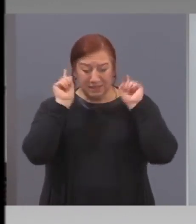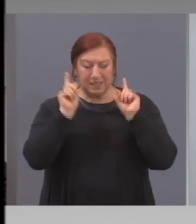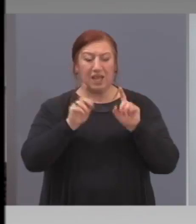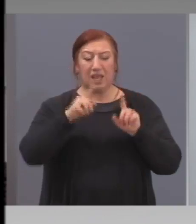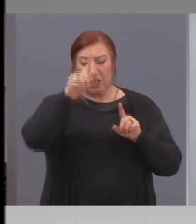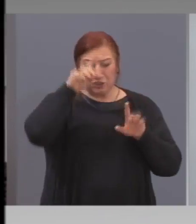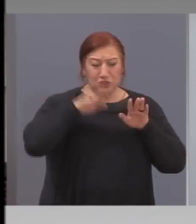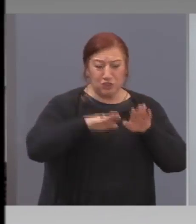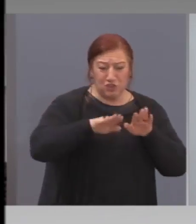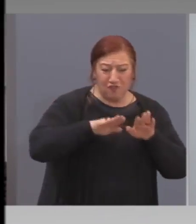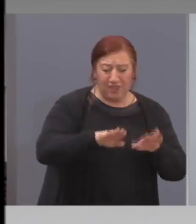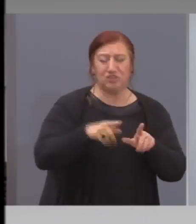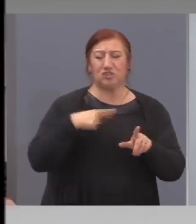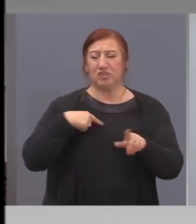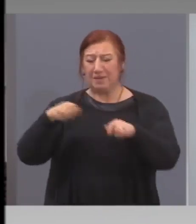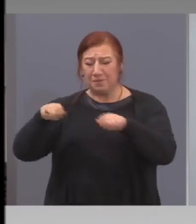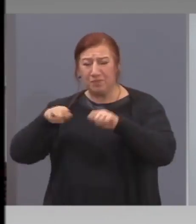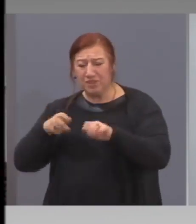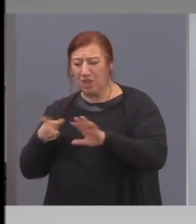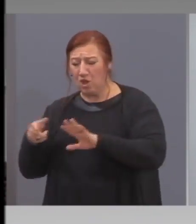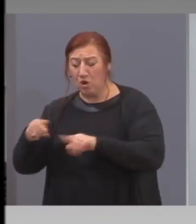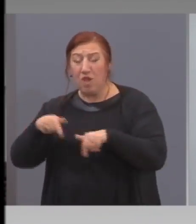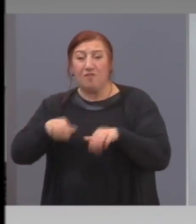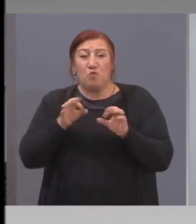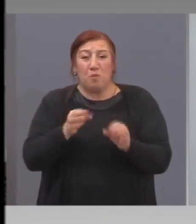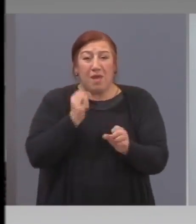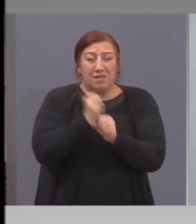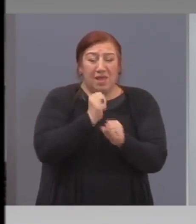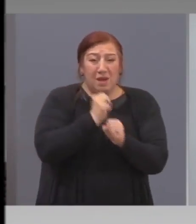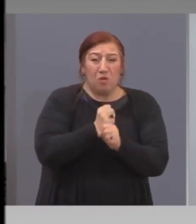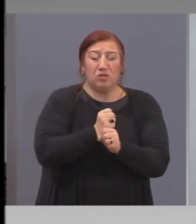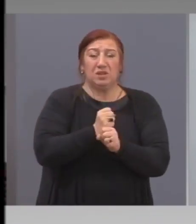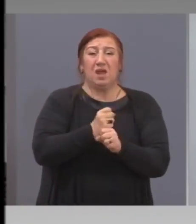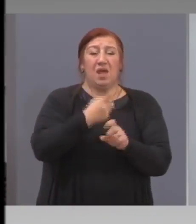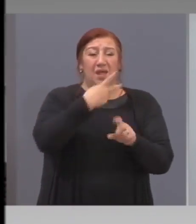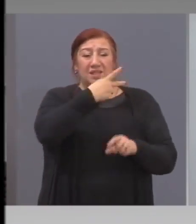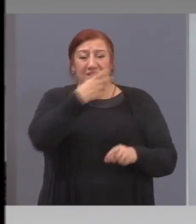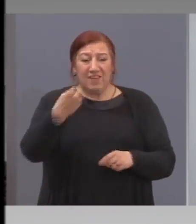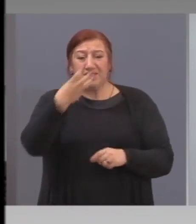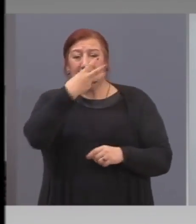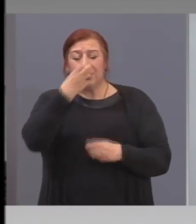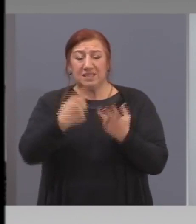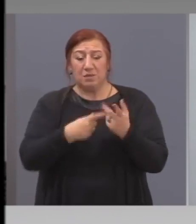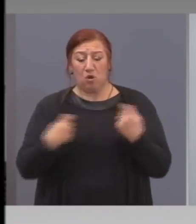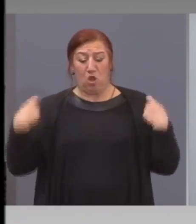шивачки, такачки, които в момента работят и днеска 300 облекла трябва да сме раздали.